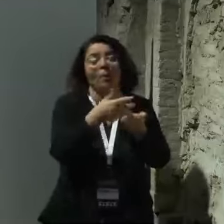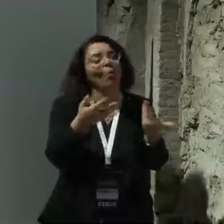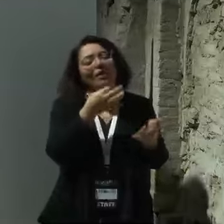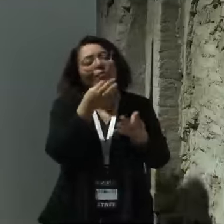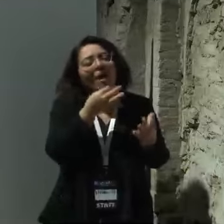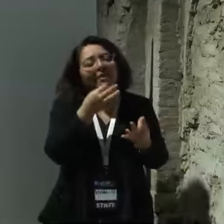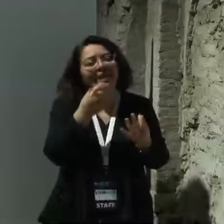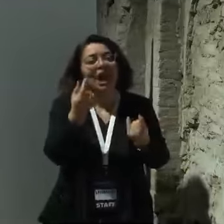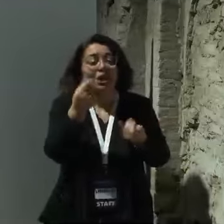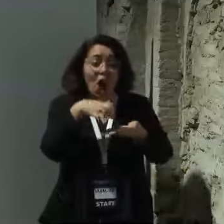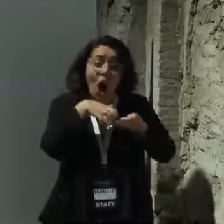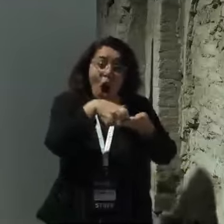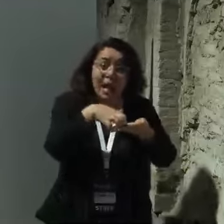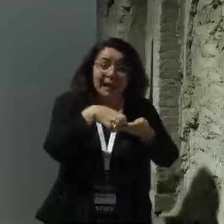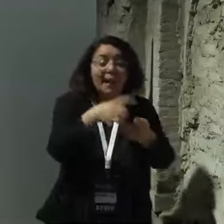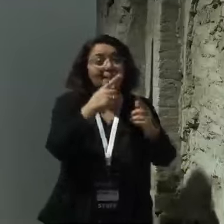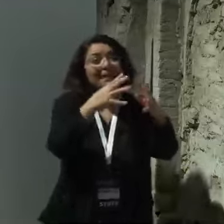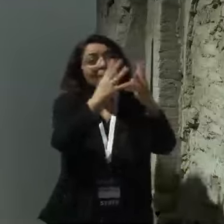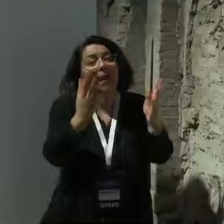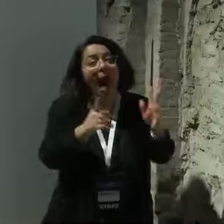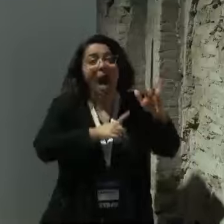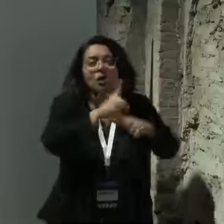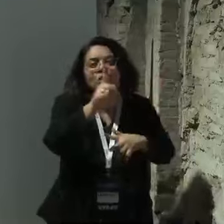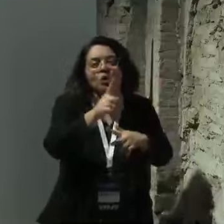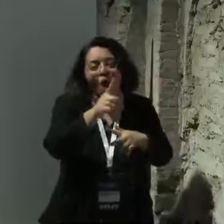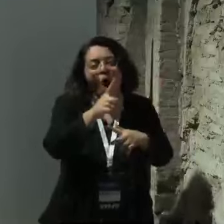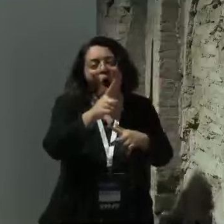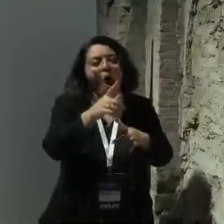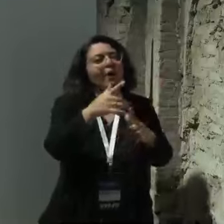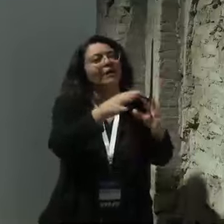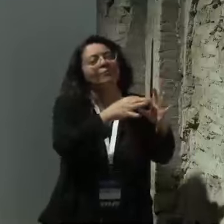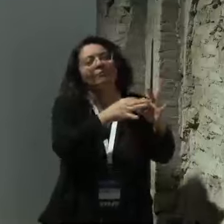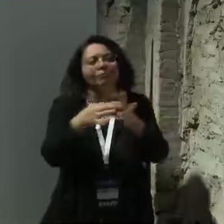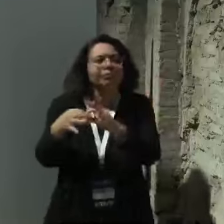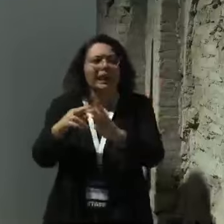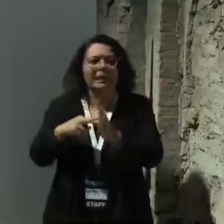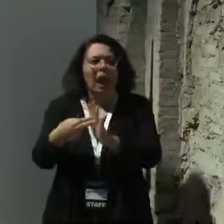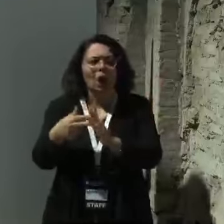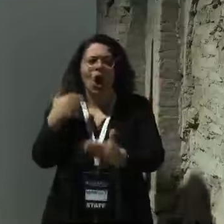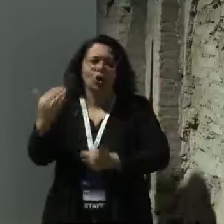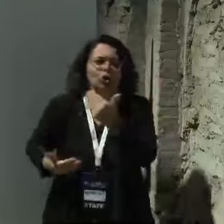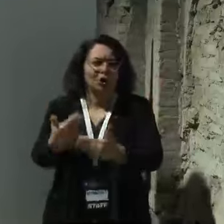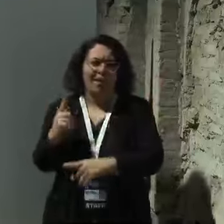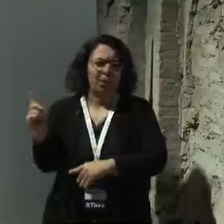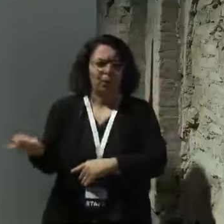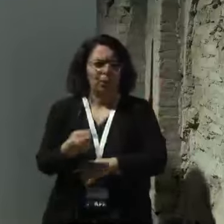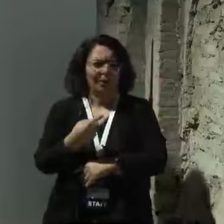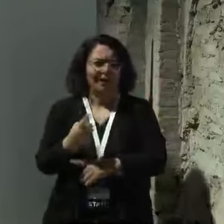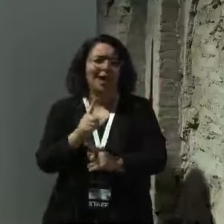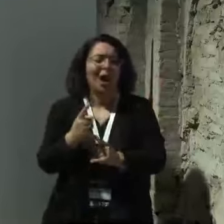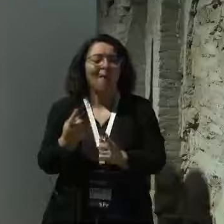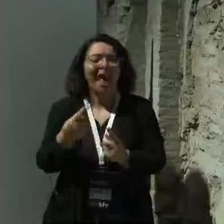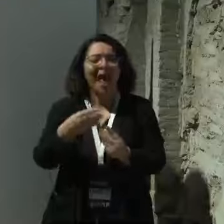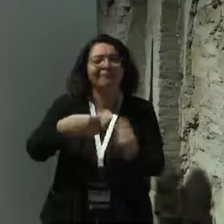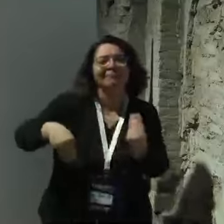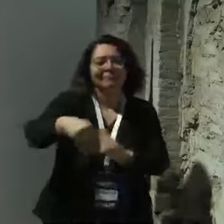nell'aerospazio, quindi nelle missioni spaziali, nello spazio c'è una ricaduta di tecnologia grandissima che torna sulla Terra e che